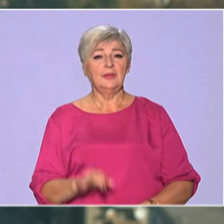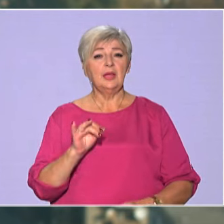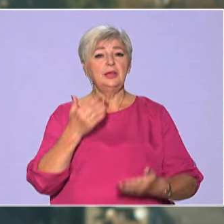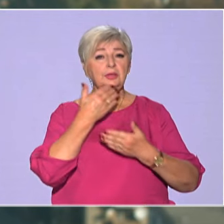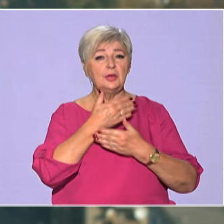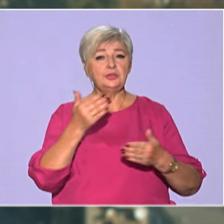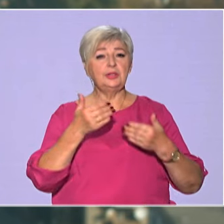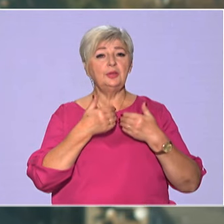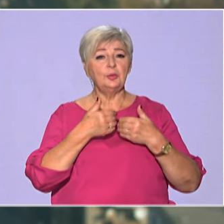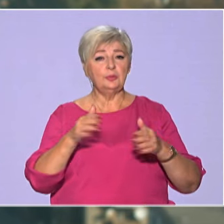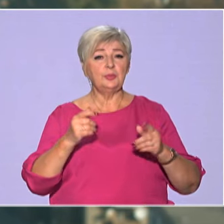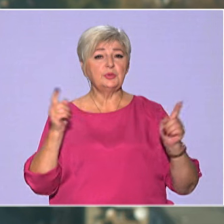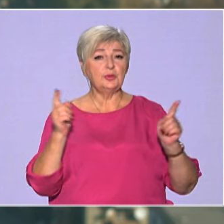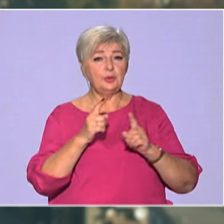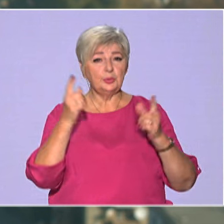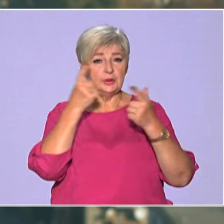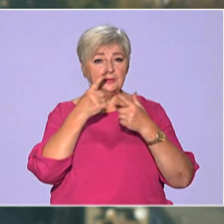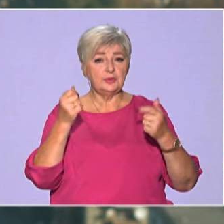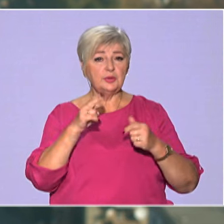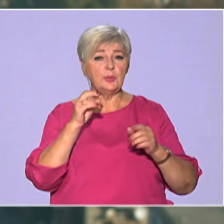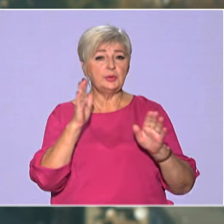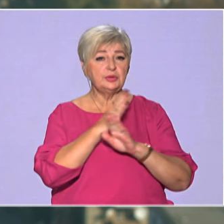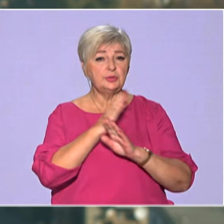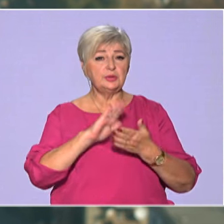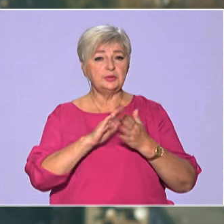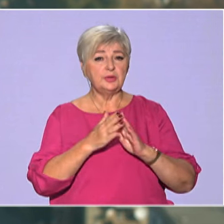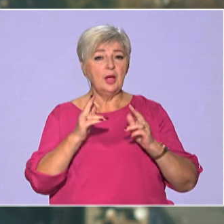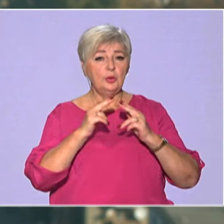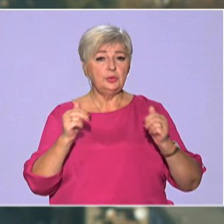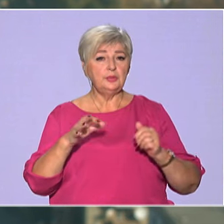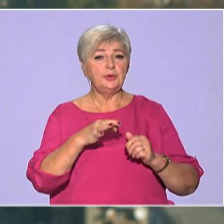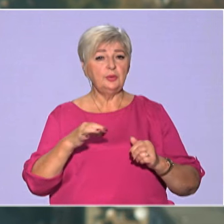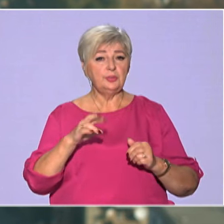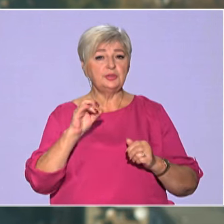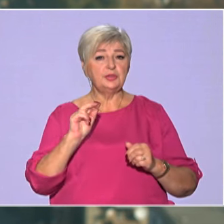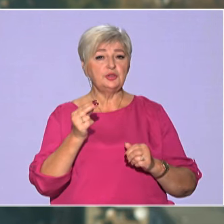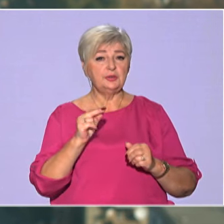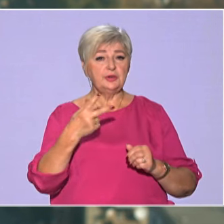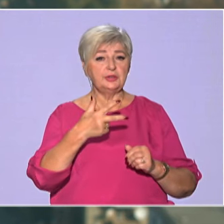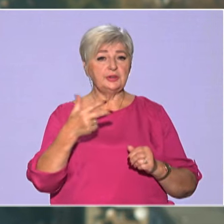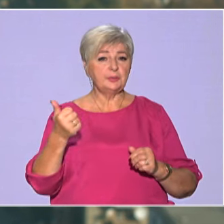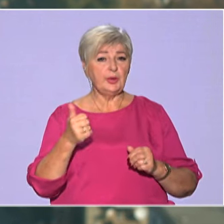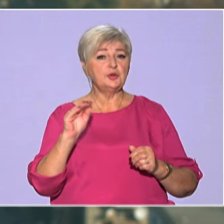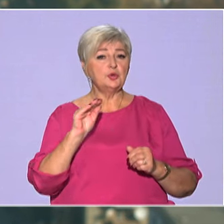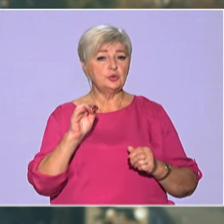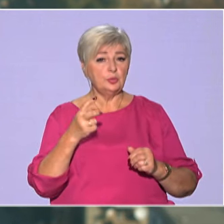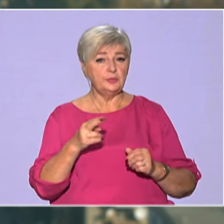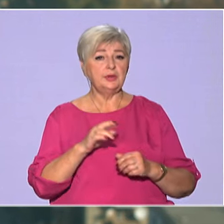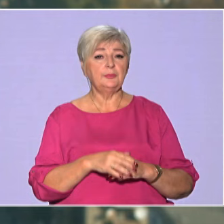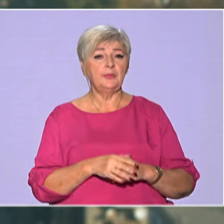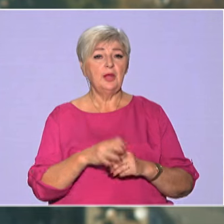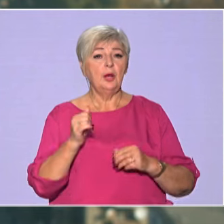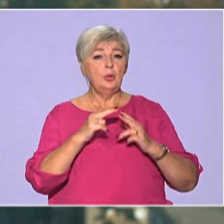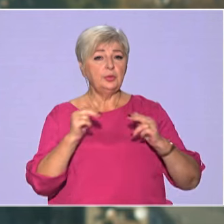І наостанок випуску коротка інформація про синоптичну ситуацію у Дніпрі та області на четвер, 31 жовтня.